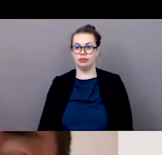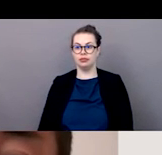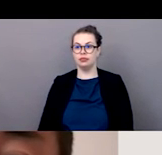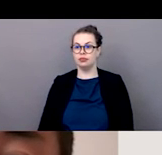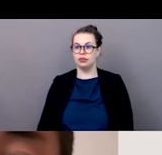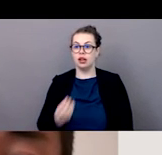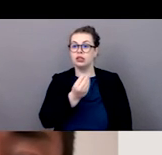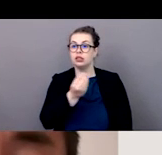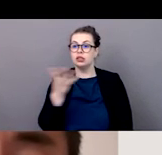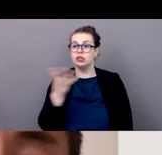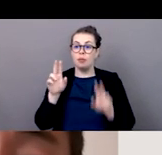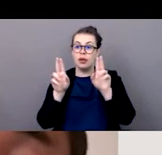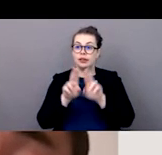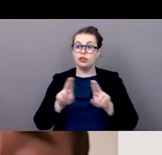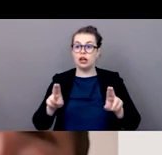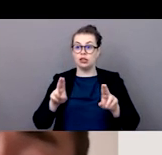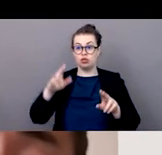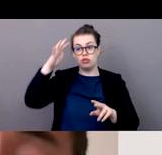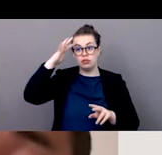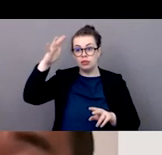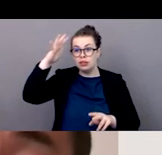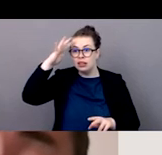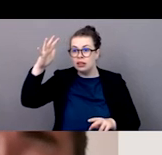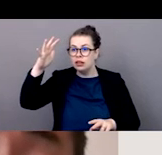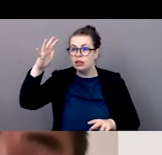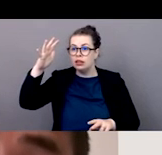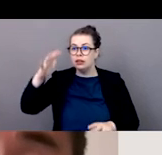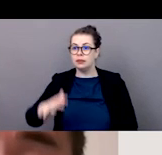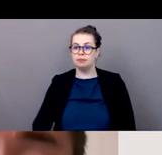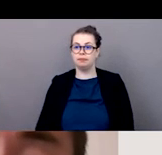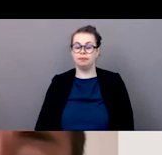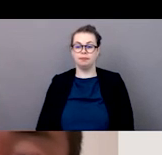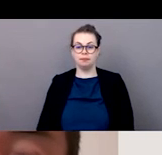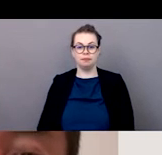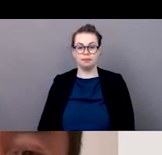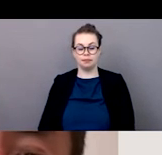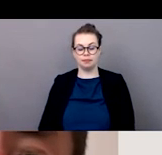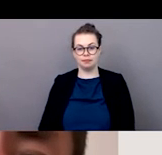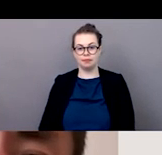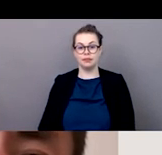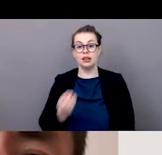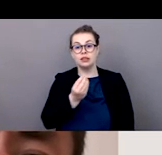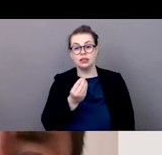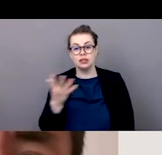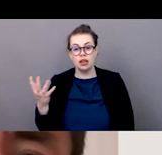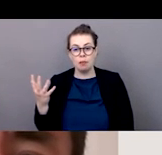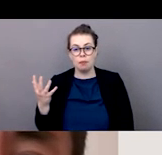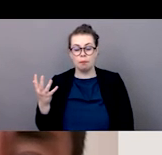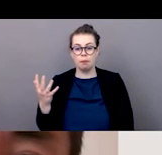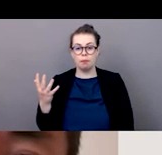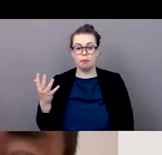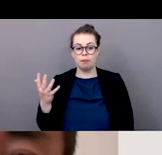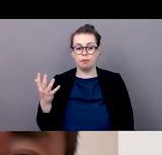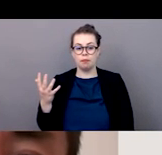certains principes internationaux pour pouvoir guider les États vers leurs obligations continues lors de cette période